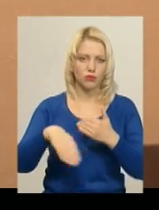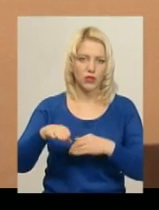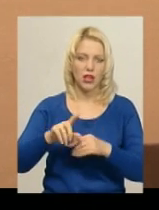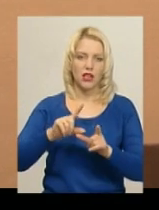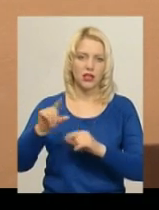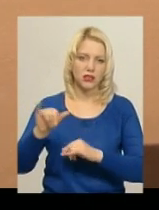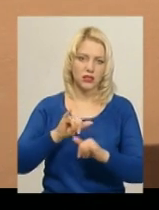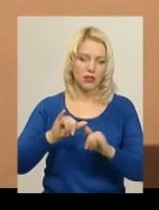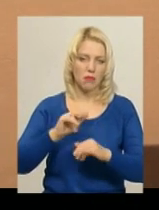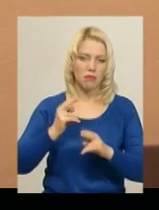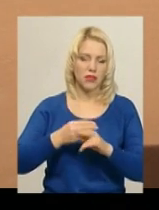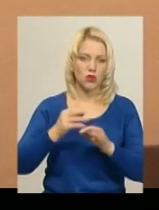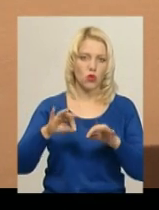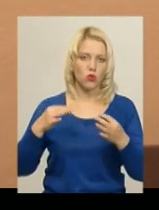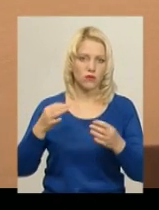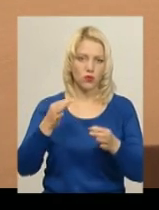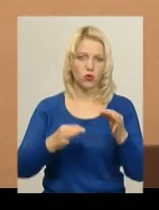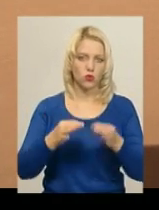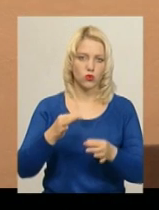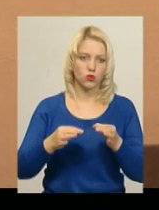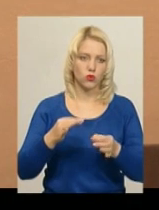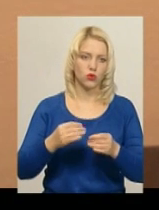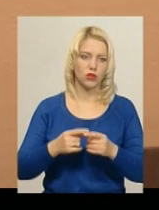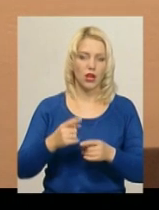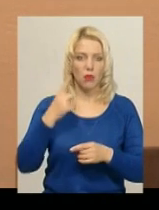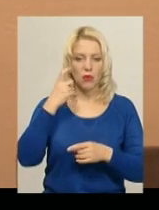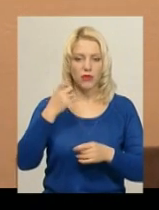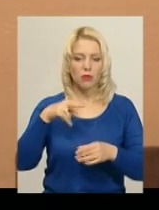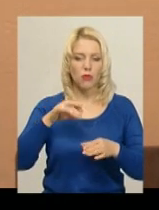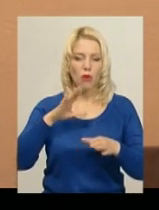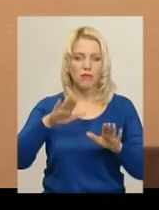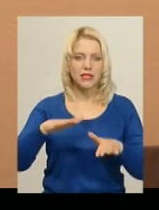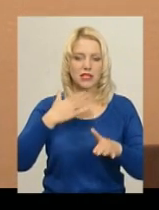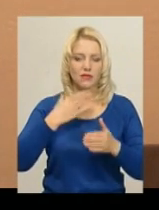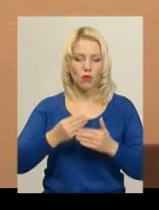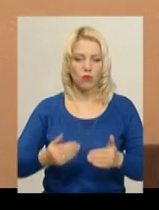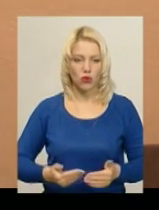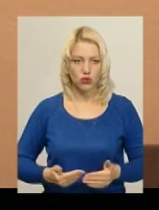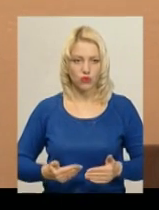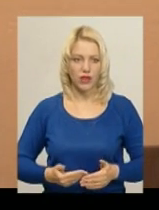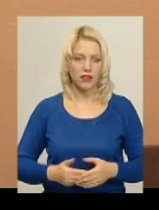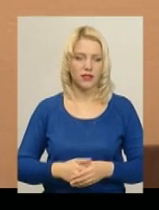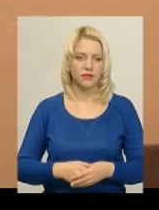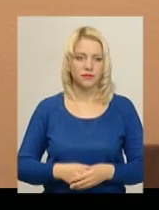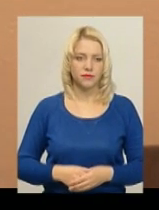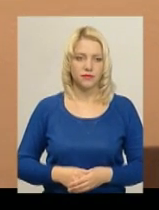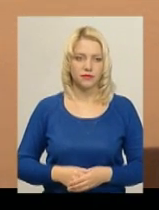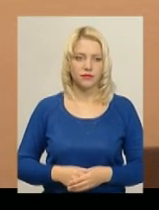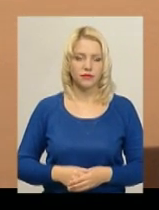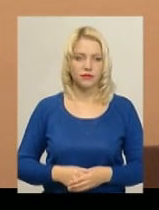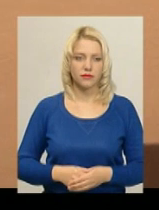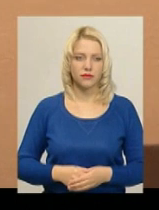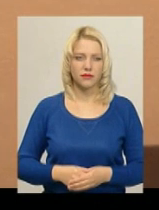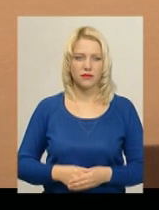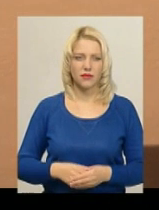прокурора обусуду, повідомляти слідчого прокурора чи суд про зміну місця свого проживання, утримати від спілкування зі слідками даного кримінального провадження.